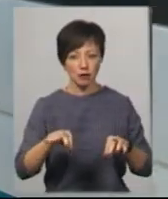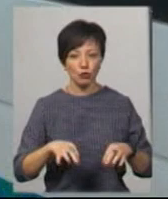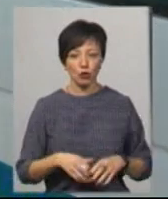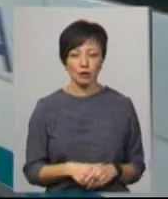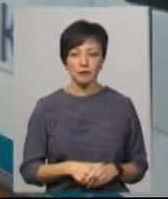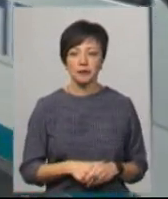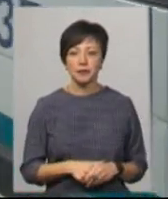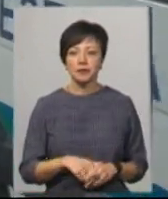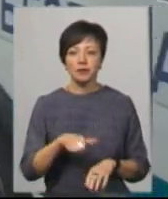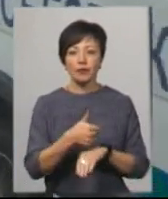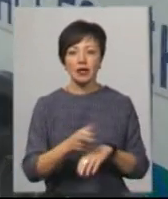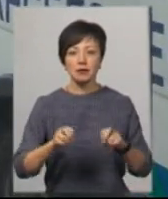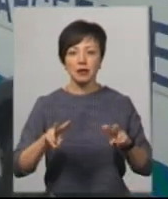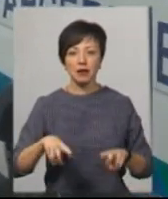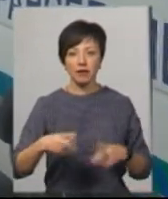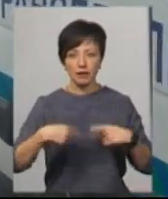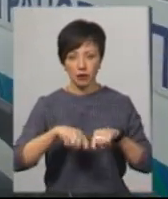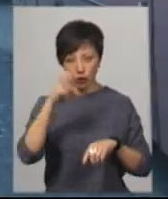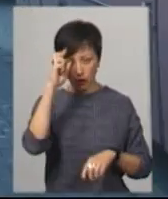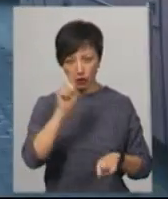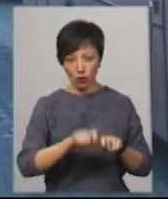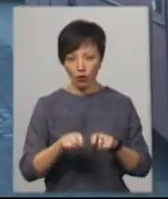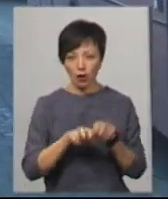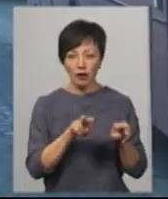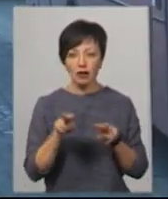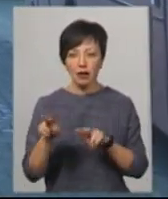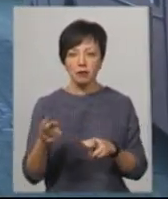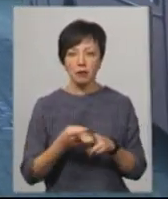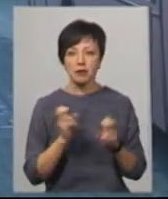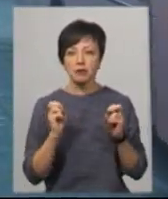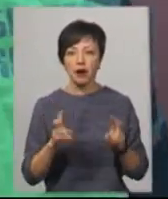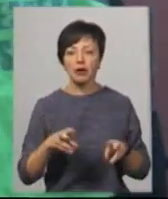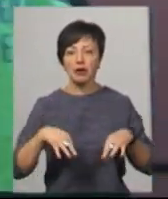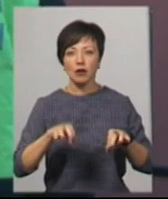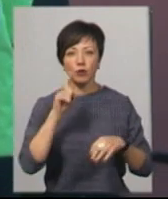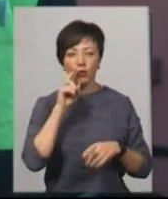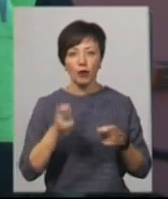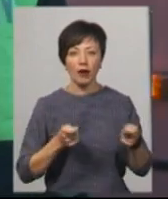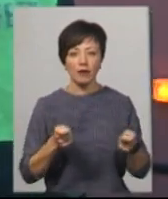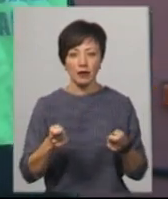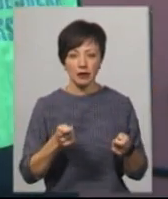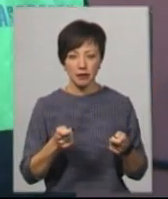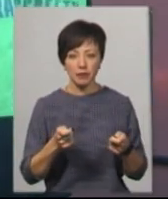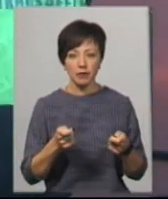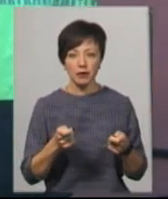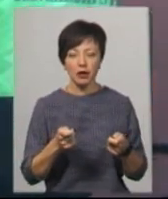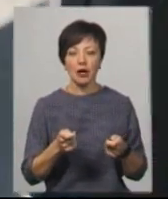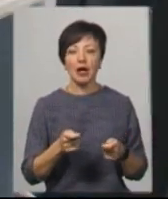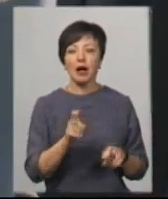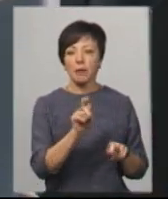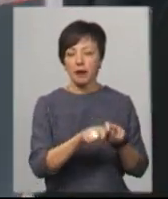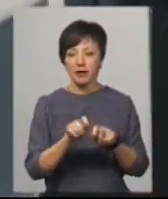Головний спеціаліст відділу державного контролю та нагляду за безпекою на транспорті управління Укртрансбезпеки в Хмельниччині Сергій Панчук